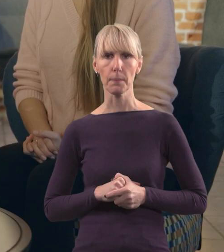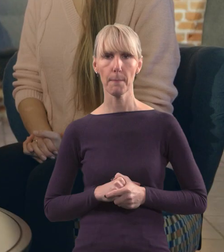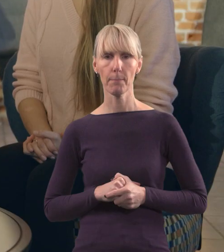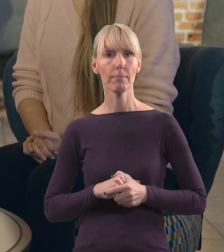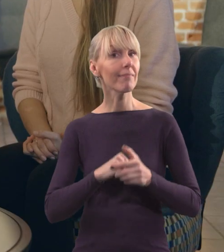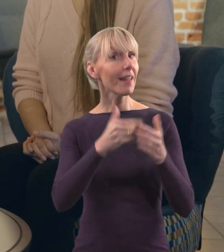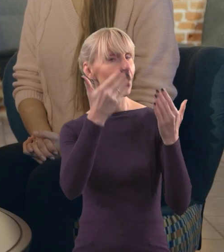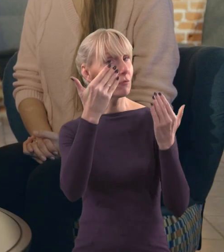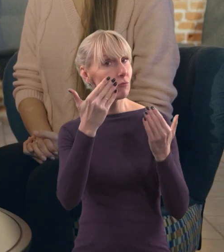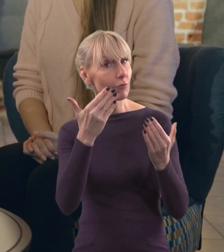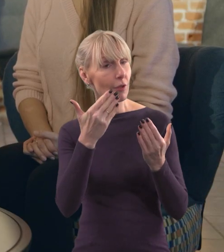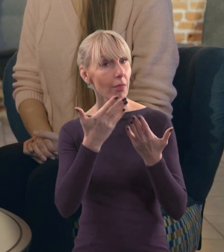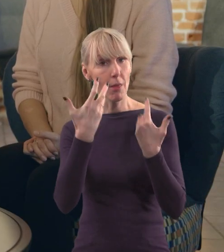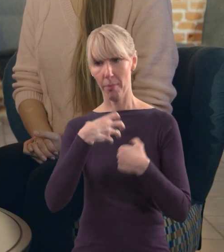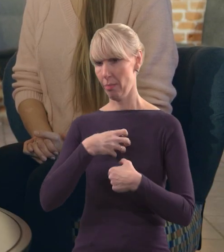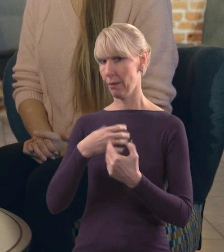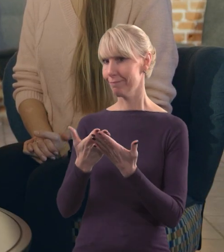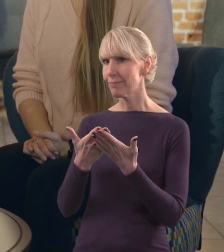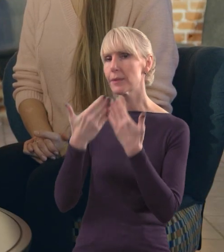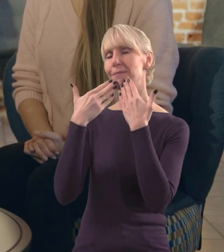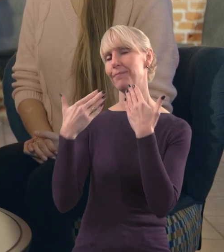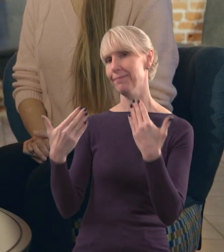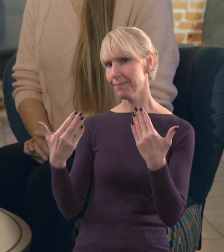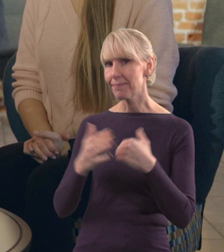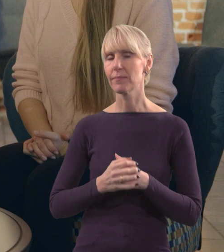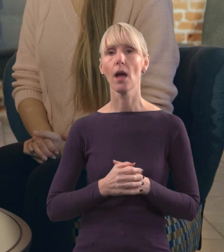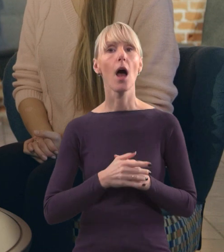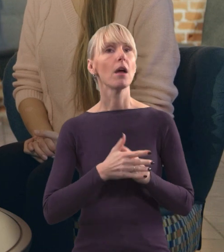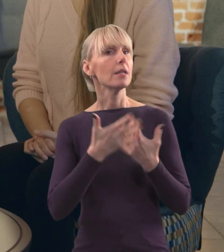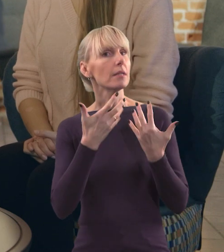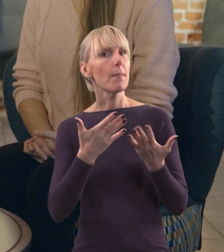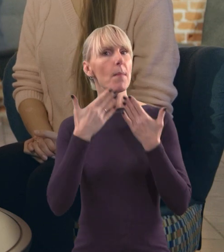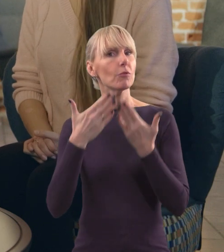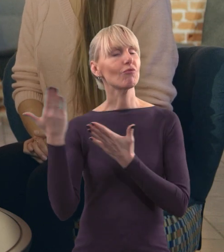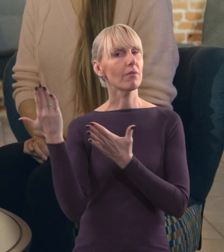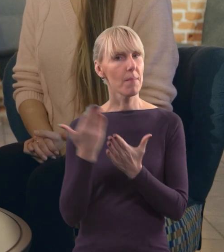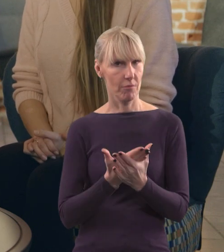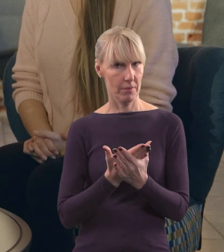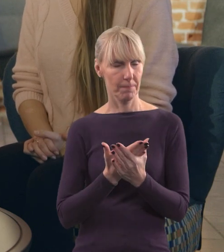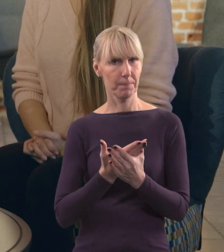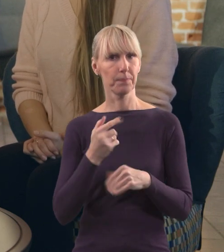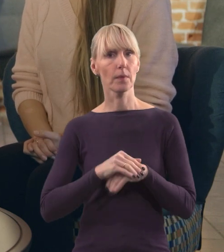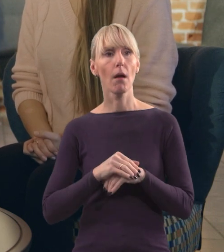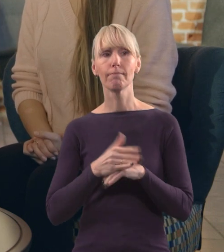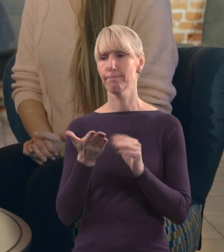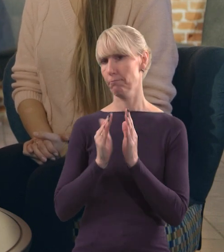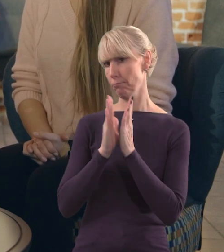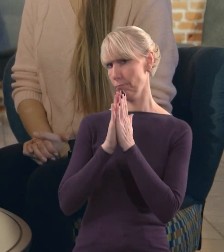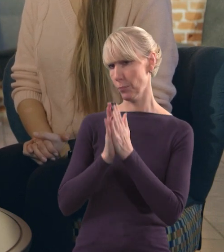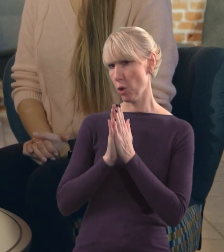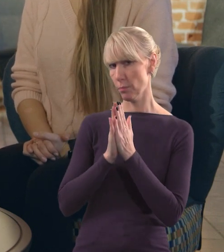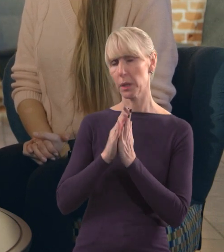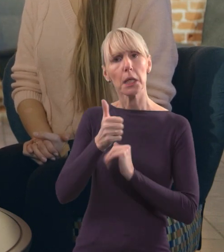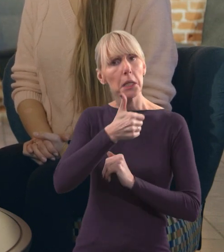Dzień dobry Pani Dyrektor. Dzień dobry. Przede wszystkim chcielibyśmy bardzo podziękować za zaproszenie. mam taką prośbę, czy kilka